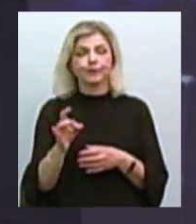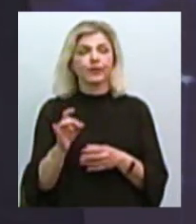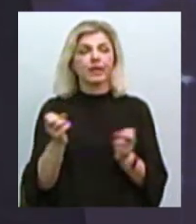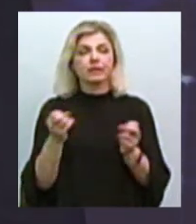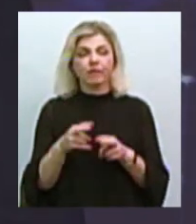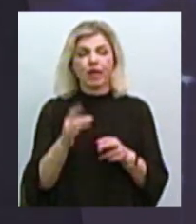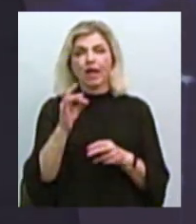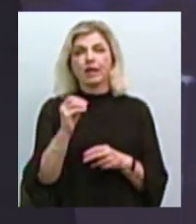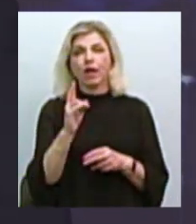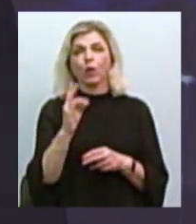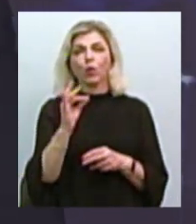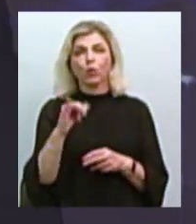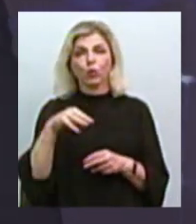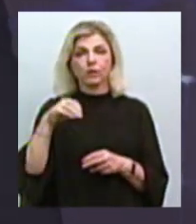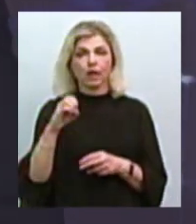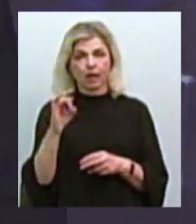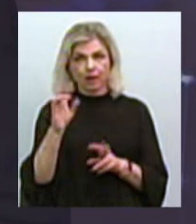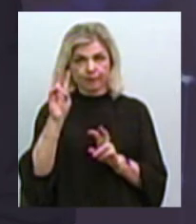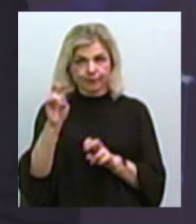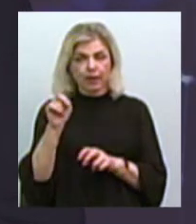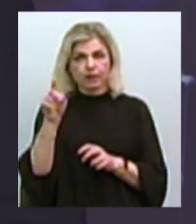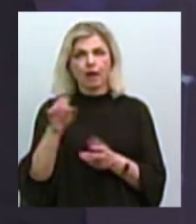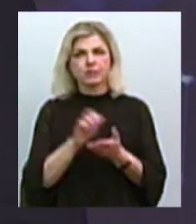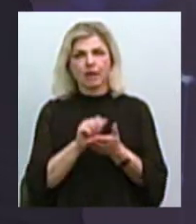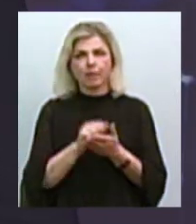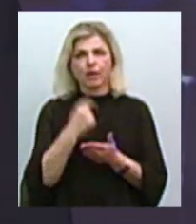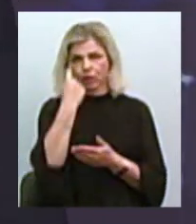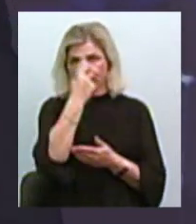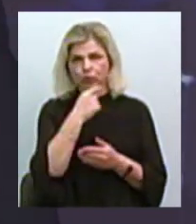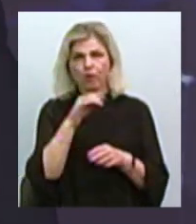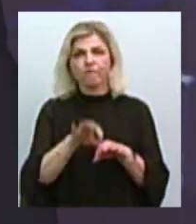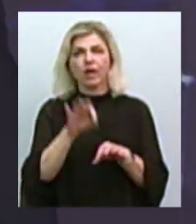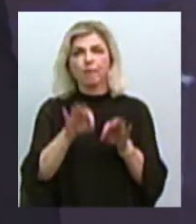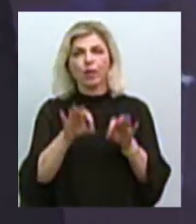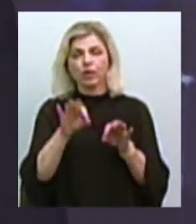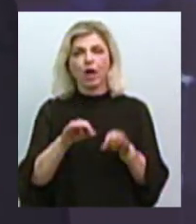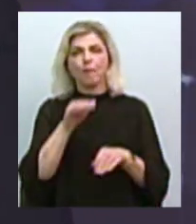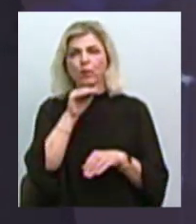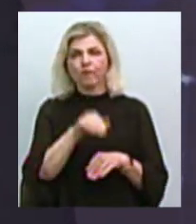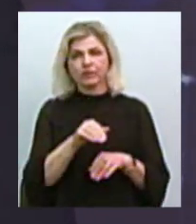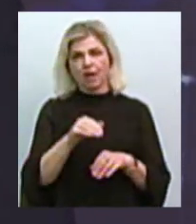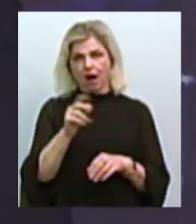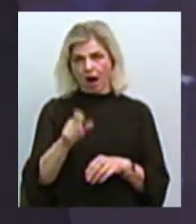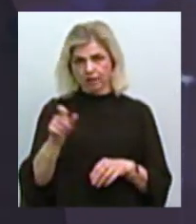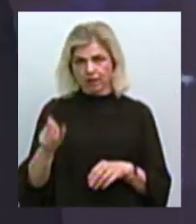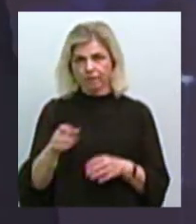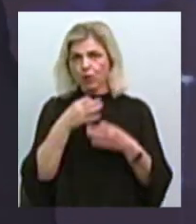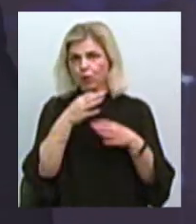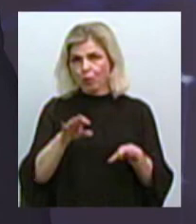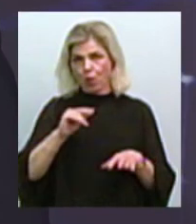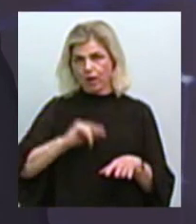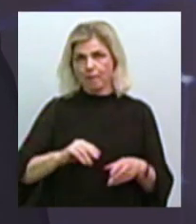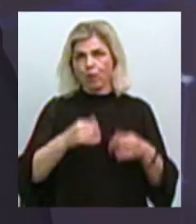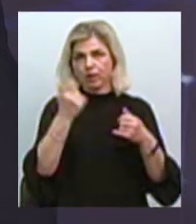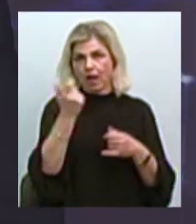там рекрутери безпосередньо займаються індивідуальним підбіром професіональних кадрів будь-якому роботодавці,